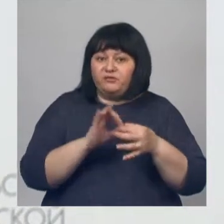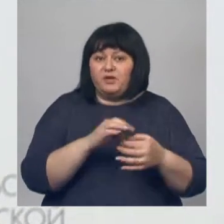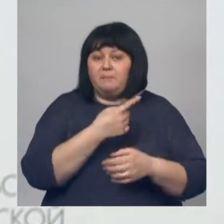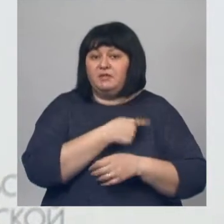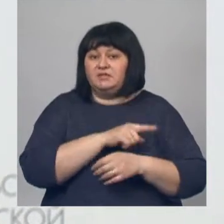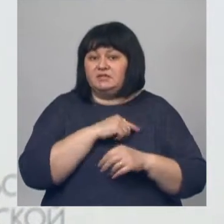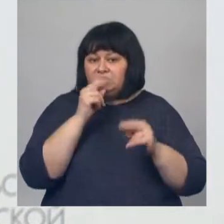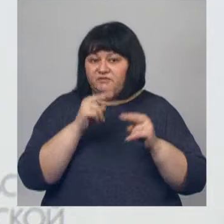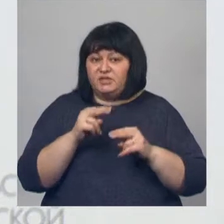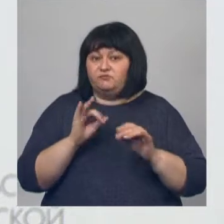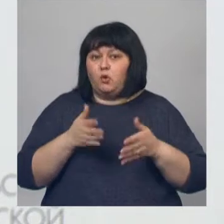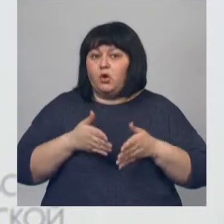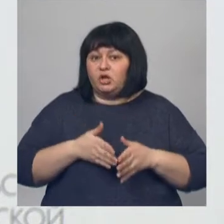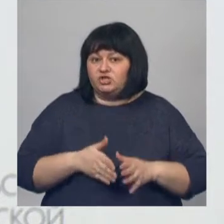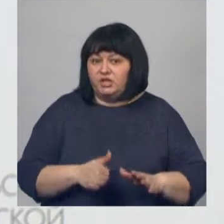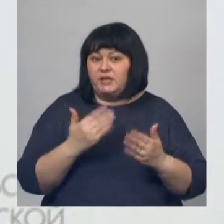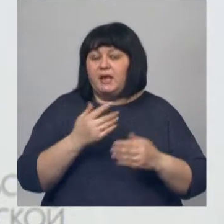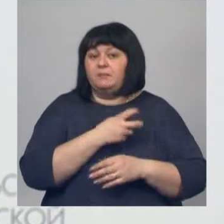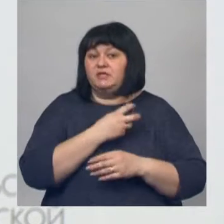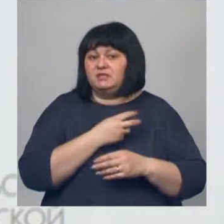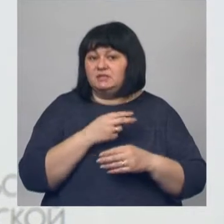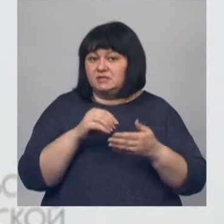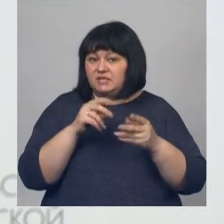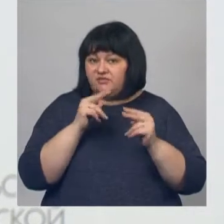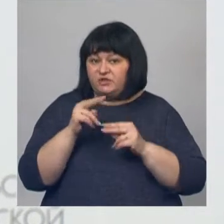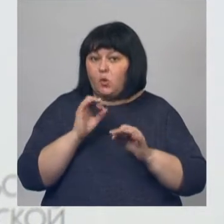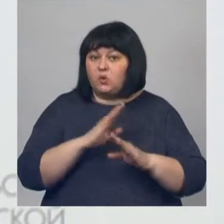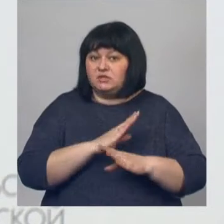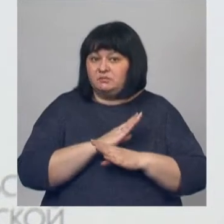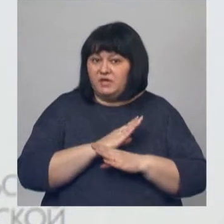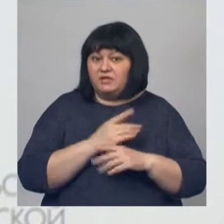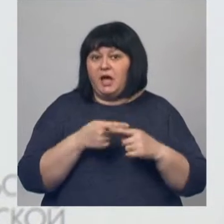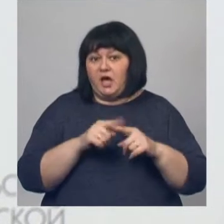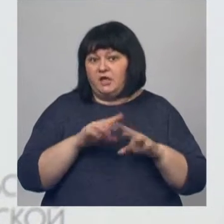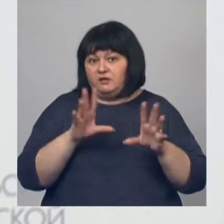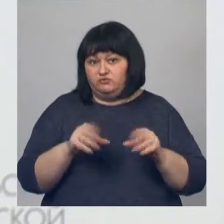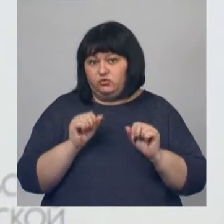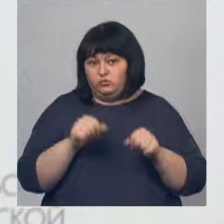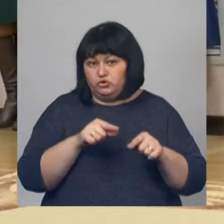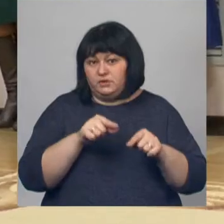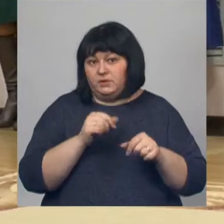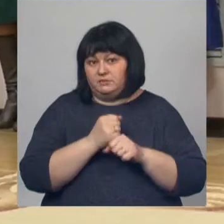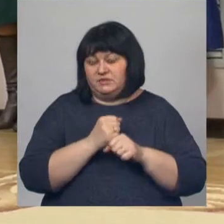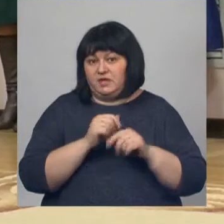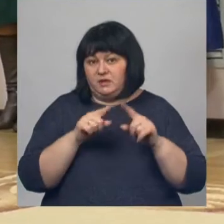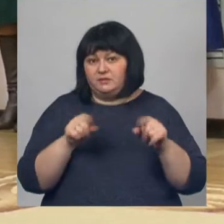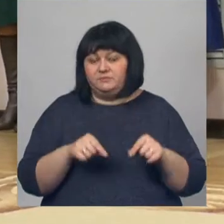свидетельство о рождении или медицинское свидетельство о смерти. Все это можно будет там проделать.